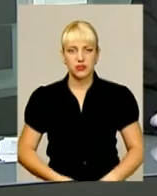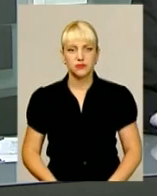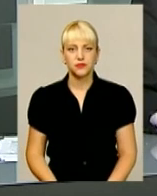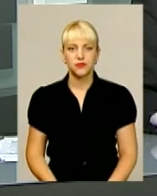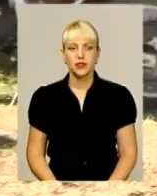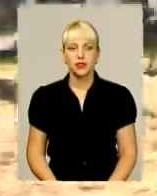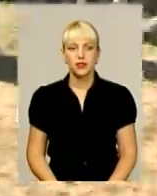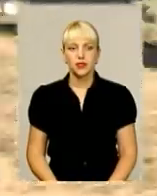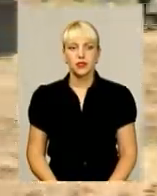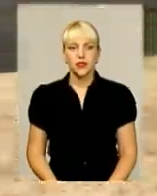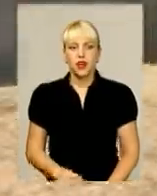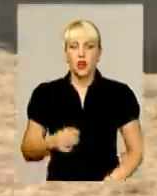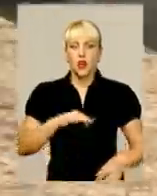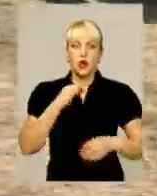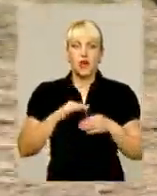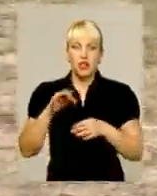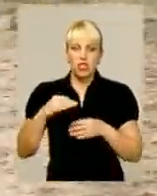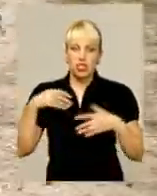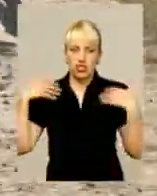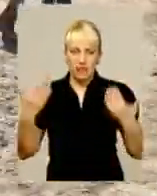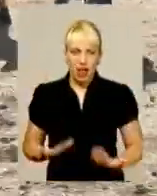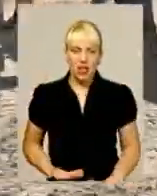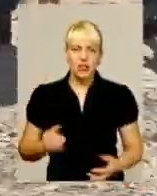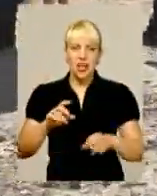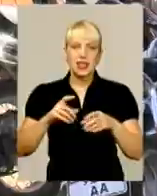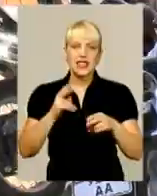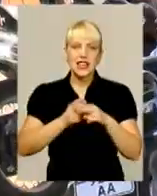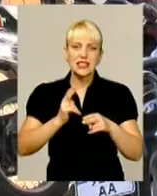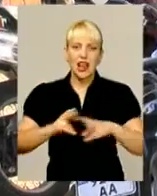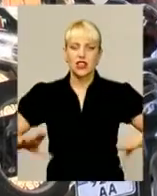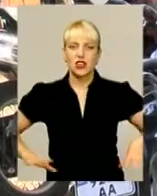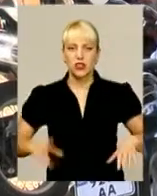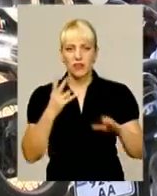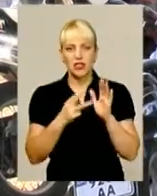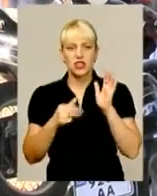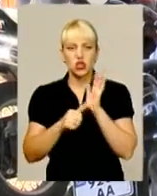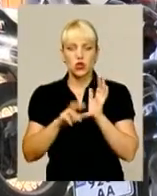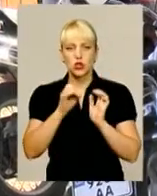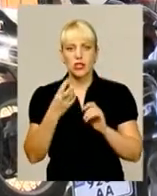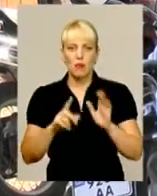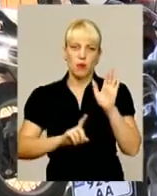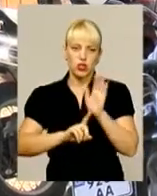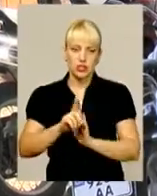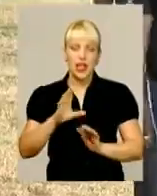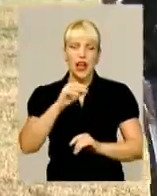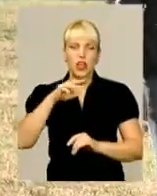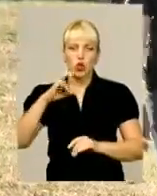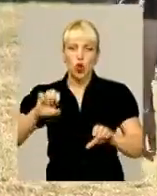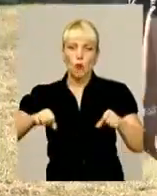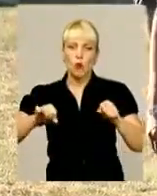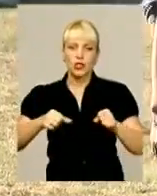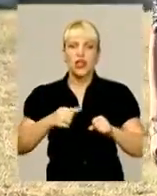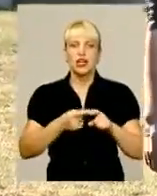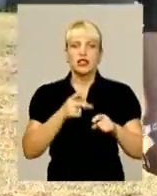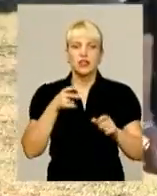У вишиванках та на залізних конях 26 серпня у Меджибужі розпочався етно-мото зліт «Вервульф